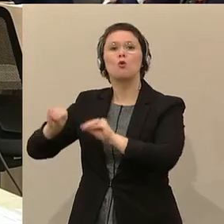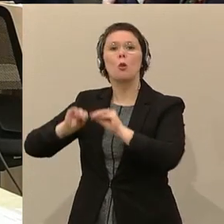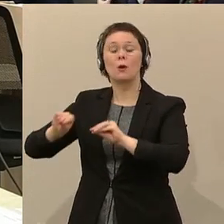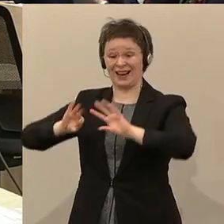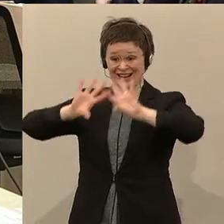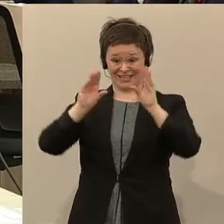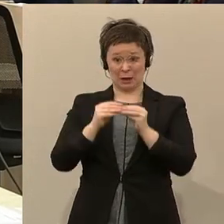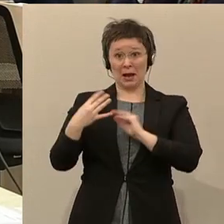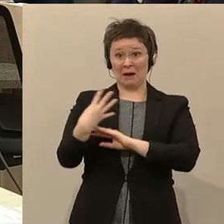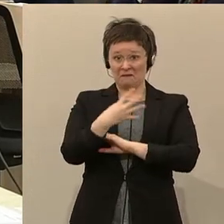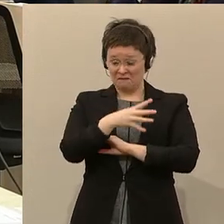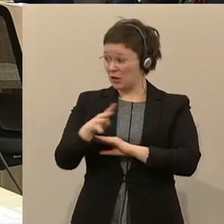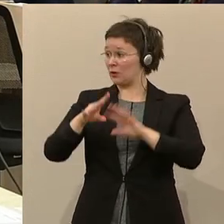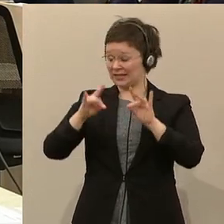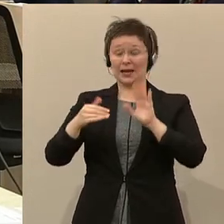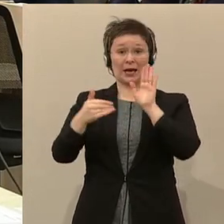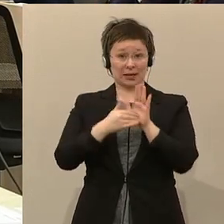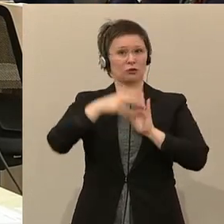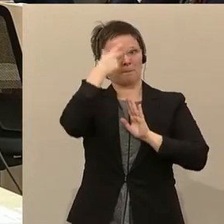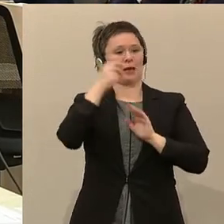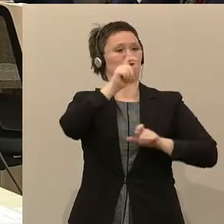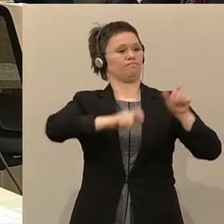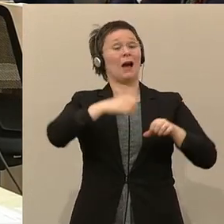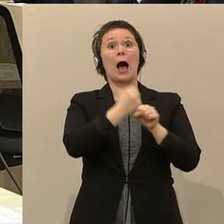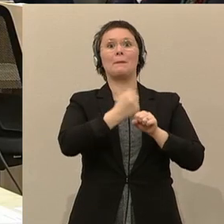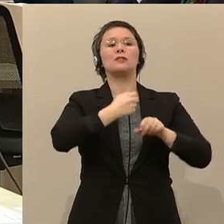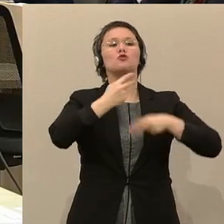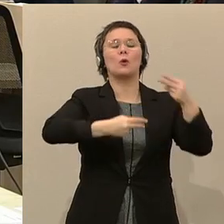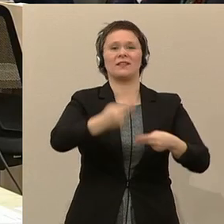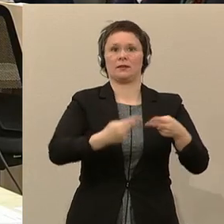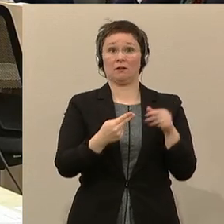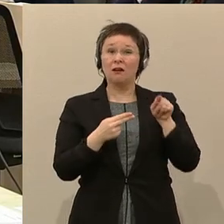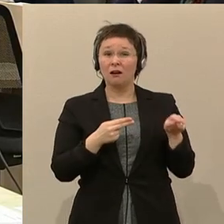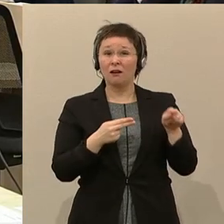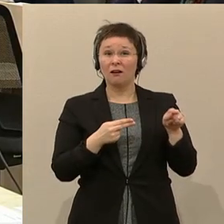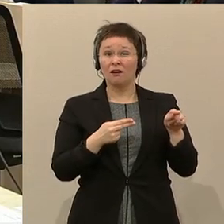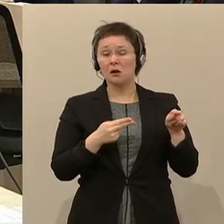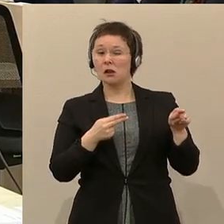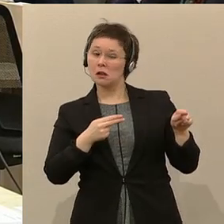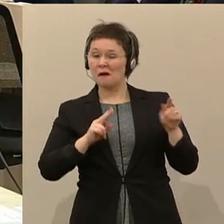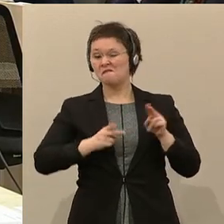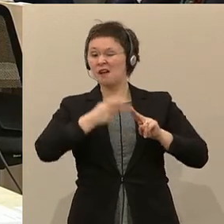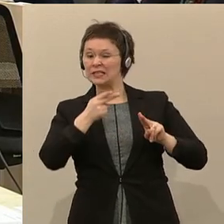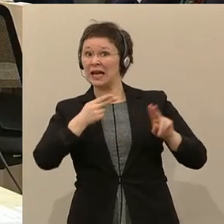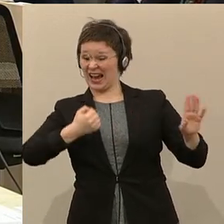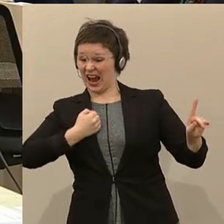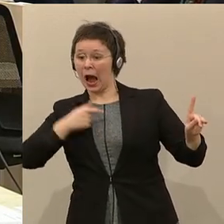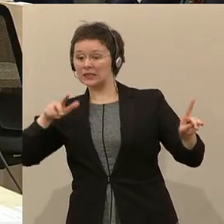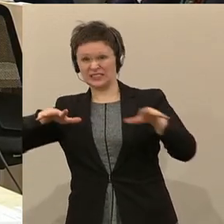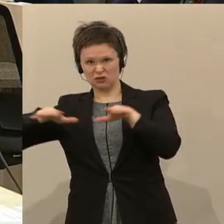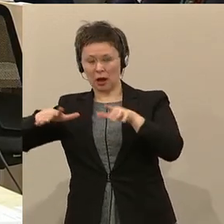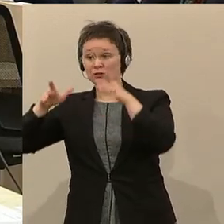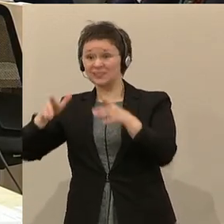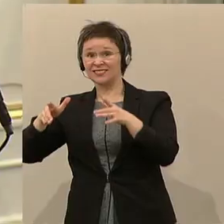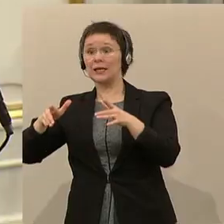.000 Menschen, Arbeitssuchende. Ich sage immer, das ist fast zweimal die Stadt Graz, nur dass man so ein bisschen ein Bild macht, wie viele Menschen